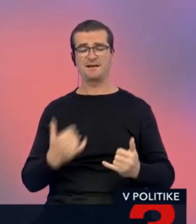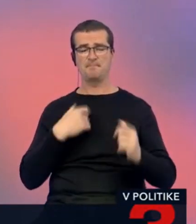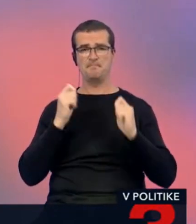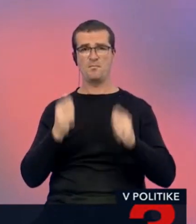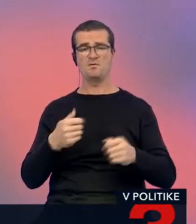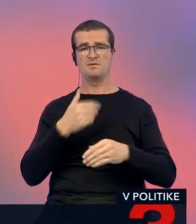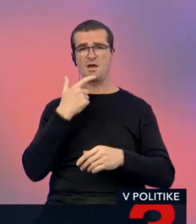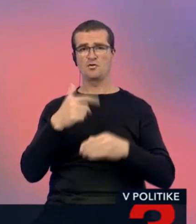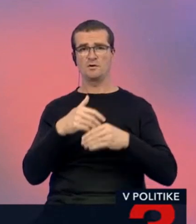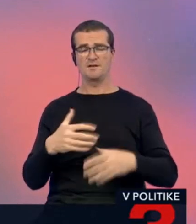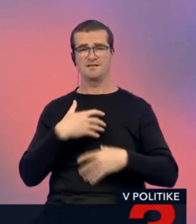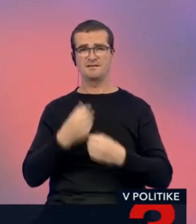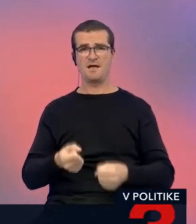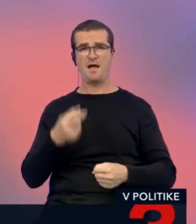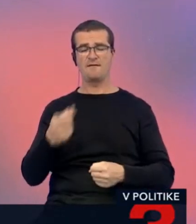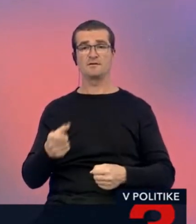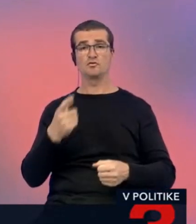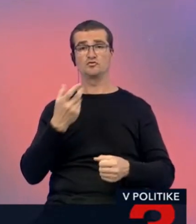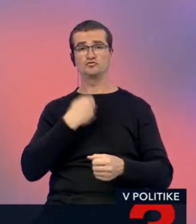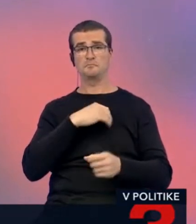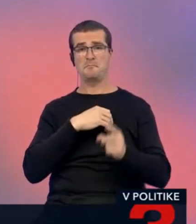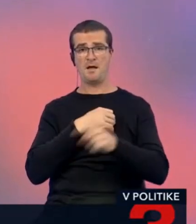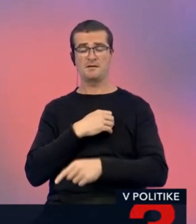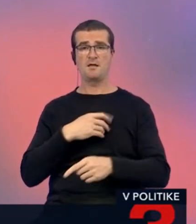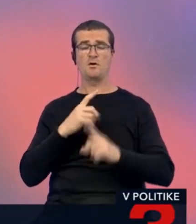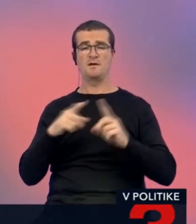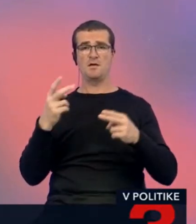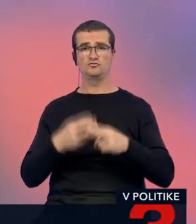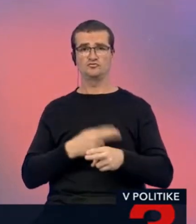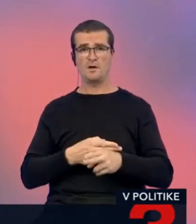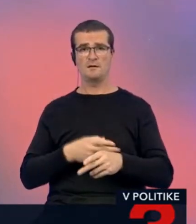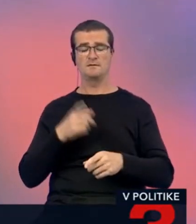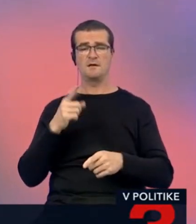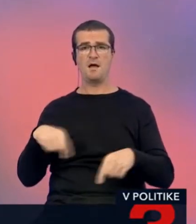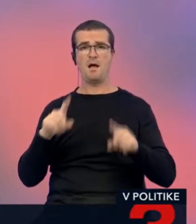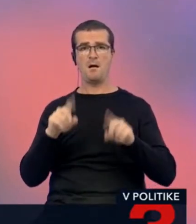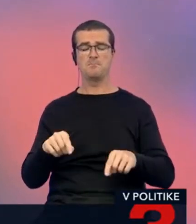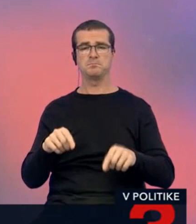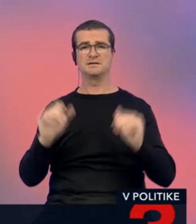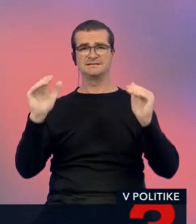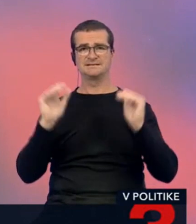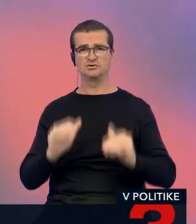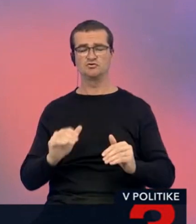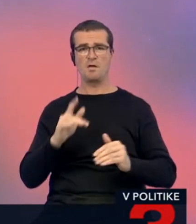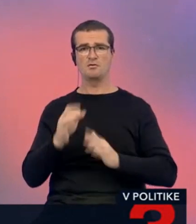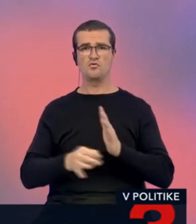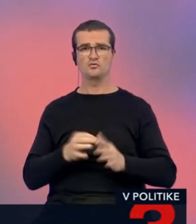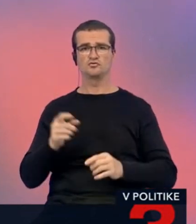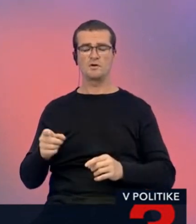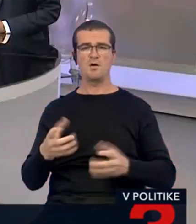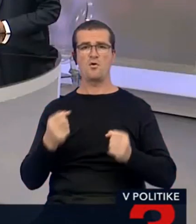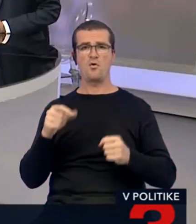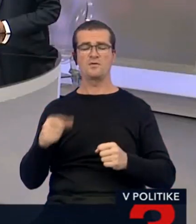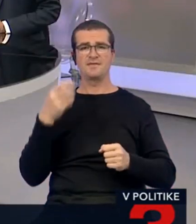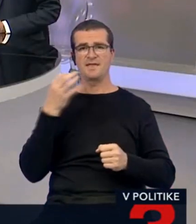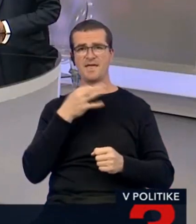podali do Národnej rady návrh, keď to môžu urobiť Španieli, keď to môžu urobiť iné krajiny, aby sa znižila dočasne od